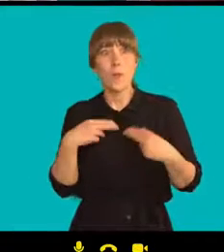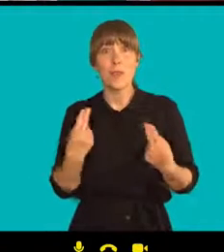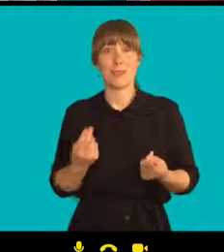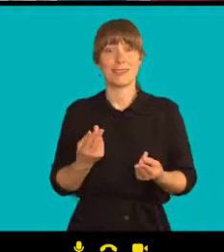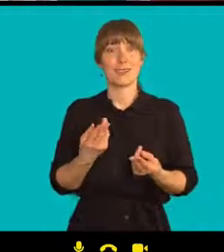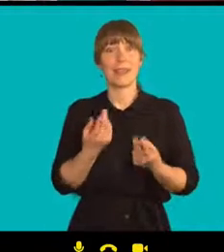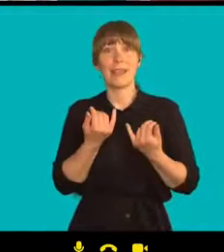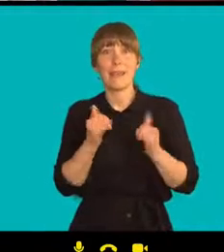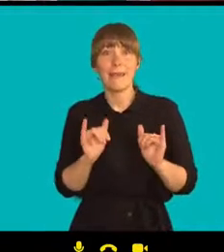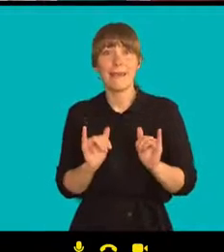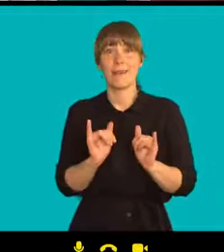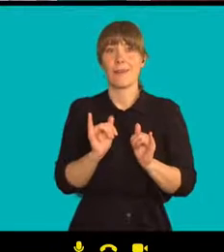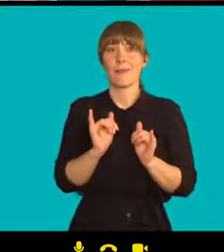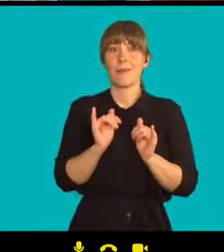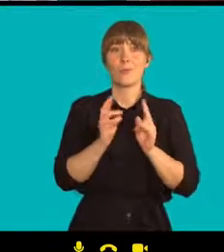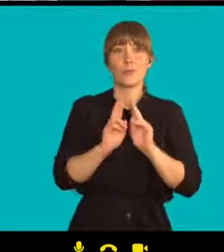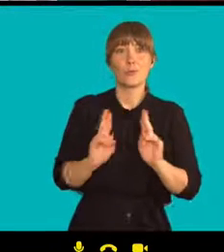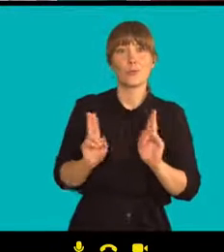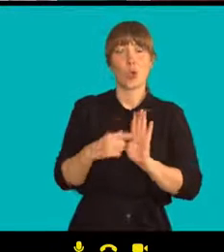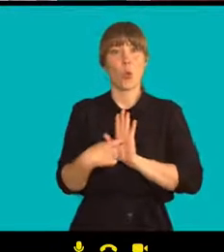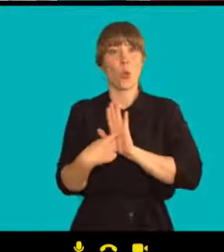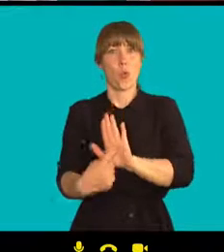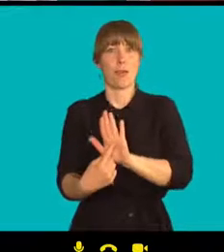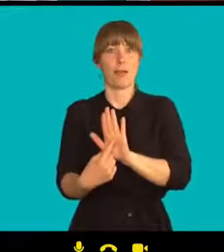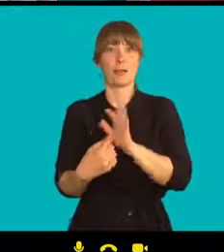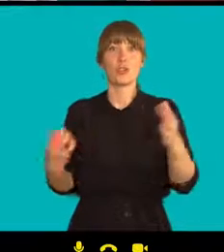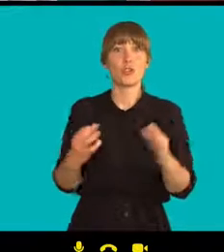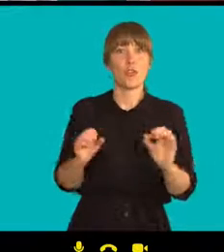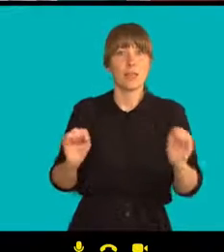by to měli reflektovat, co se děje.